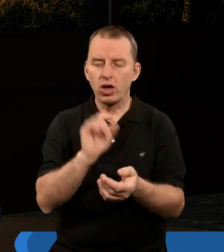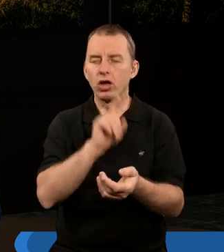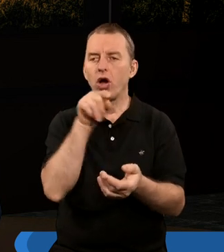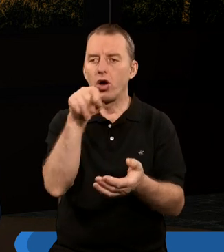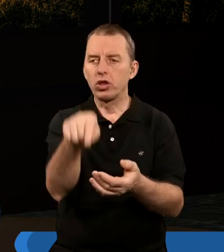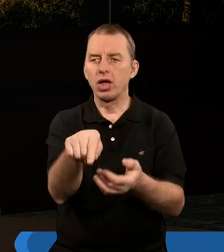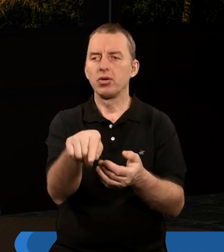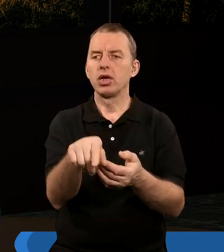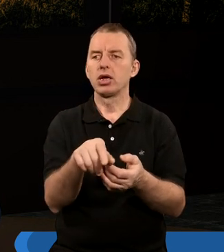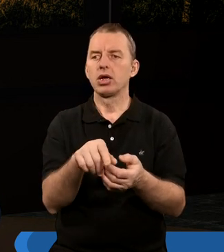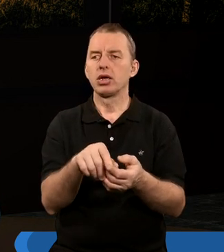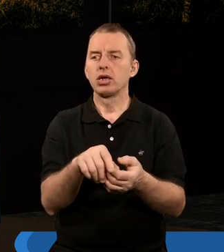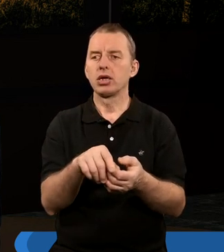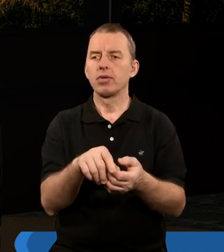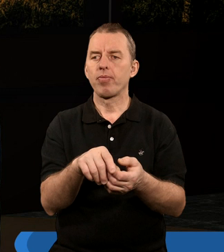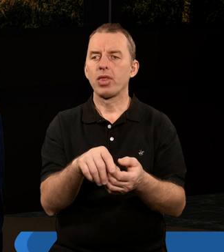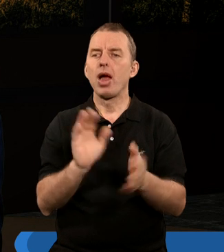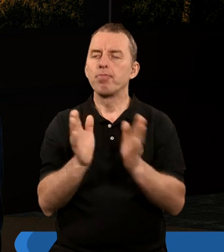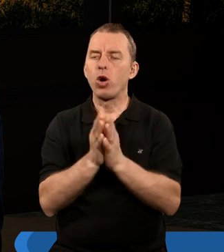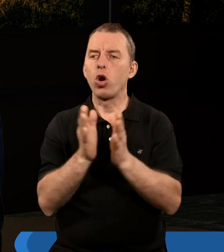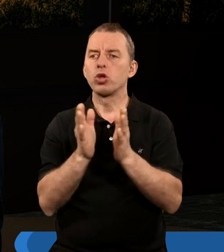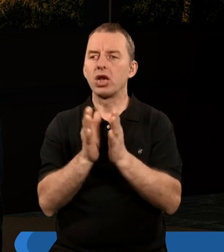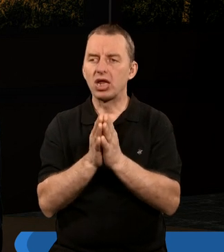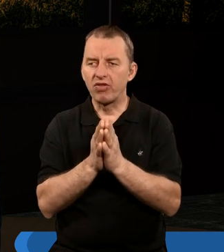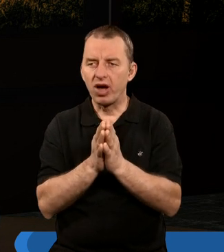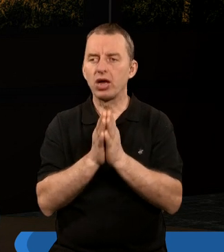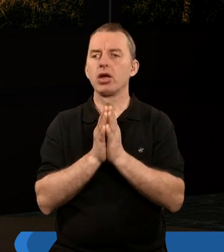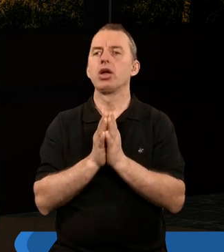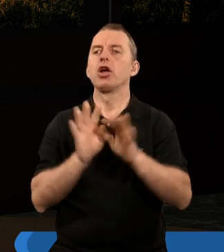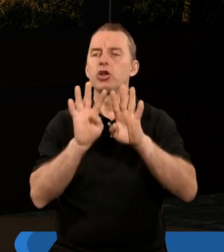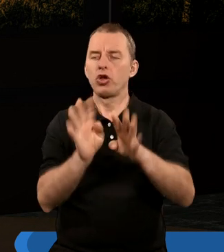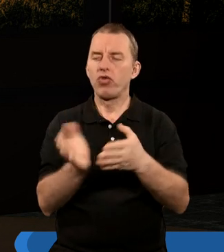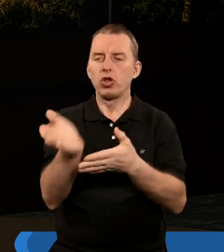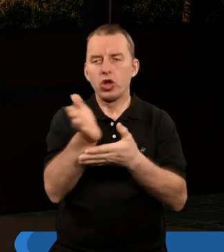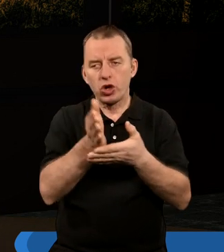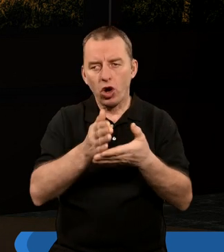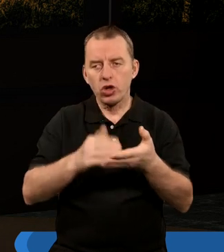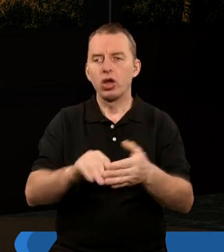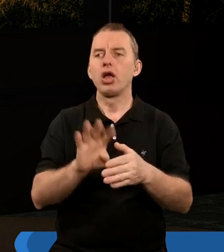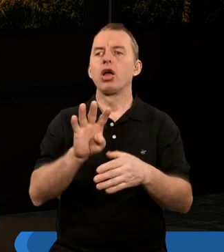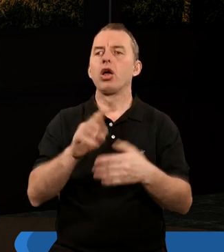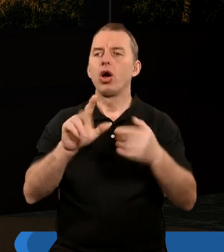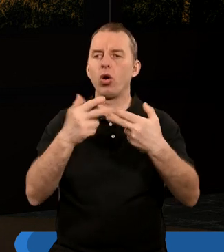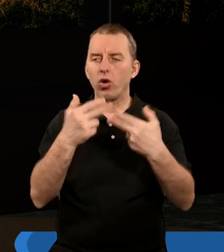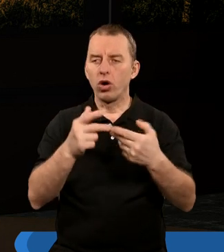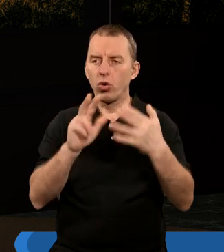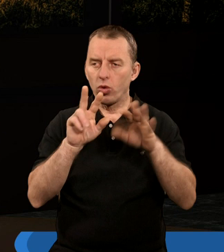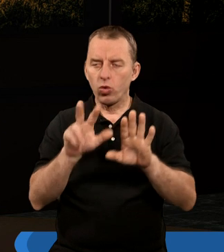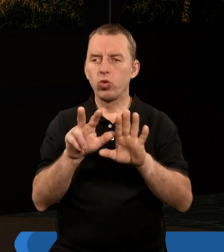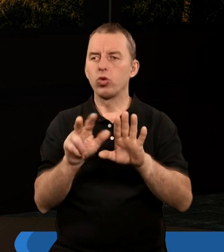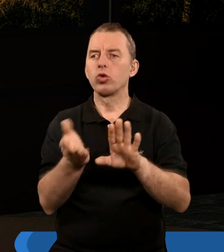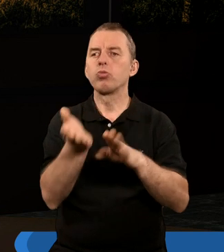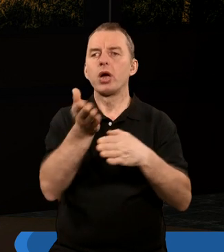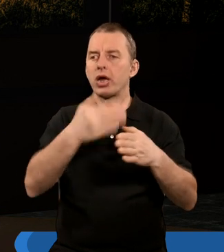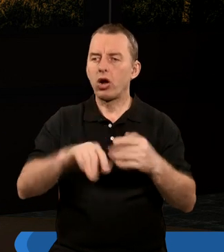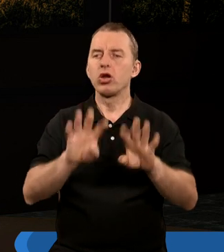o tych modlitwach, 9 rozdział, 8 rozdział, 4 wiersz